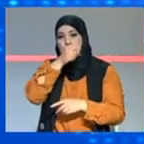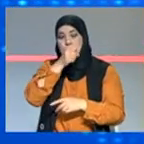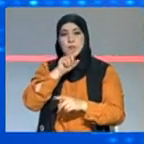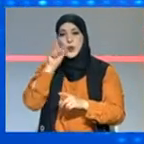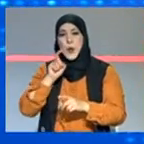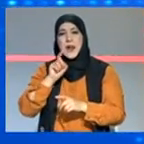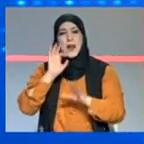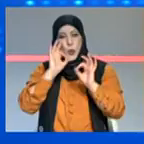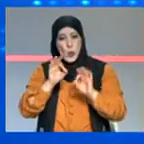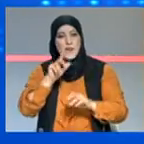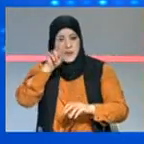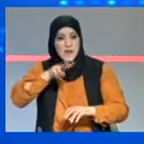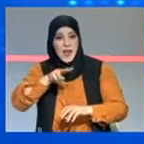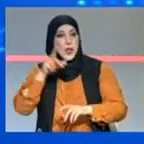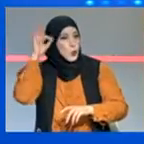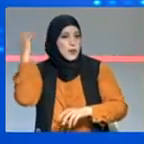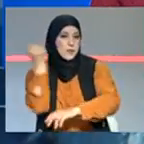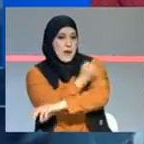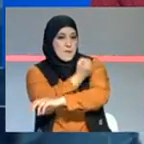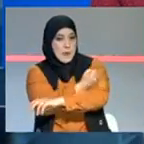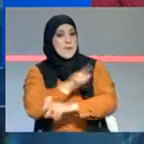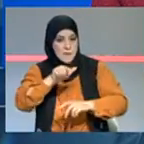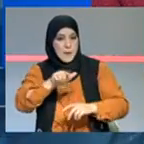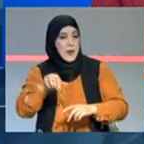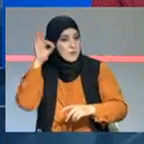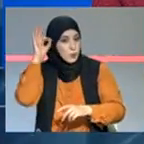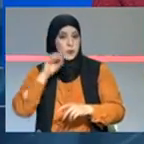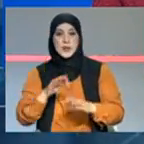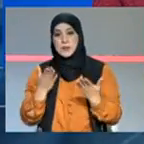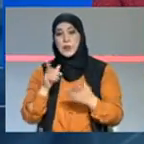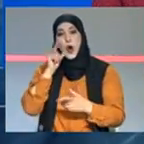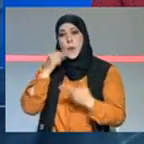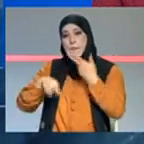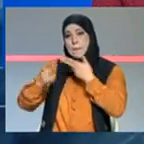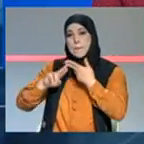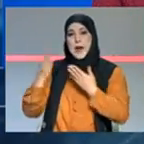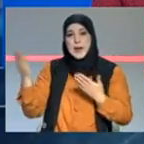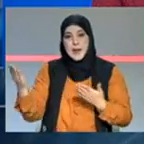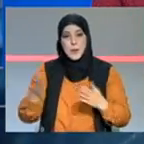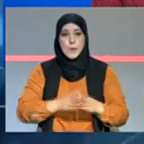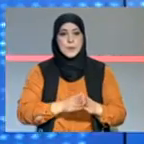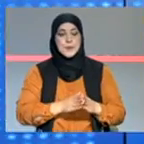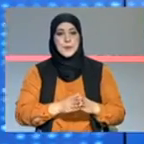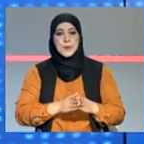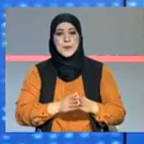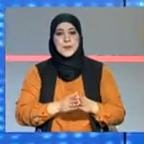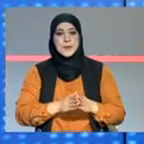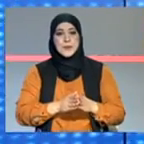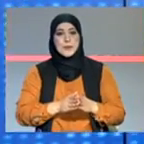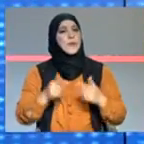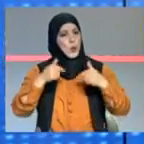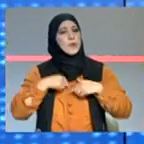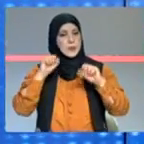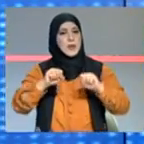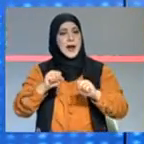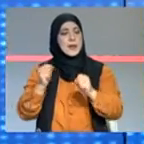بلقاحات كورونا؟ والله الجديد هو موم فماشا احنا في بالنا مشينا معناها عندنا دجاع امكانية تزويد